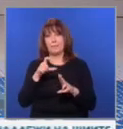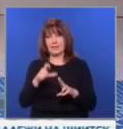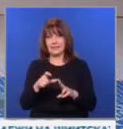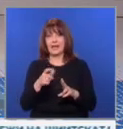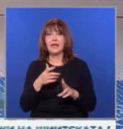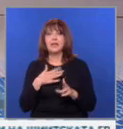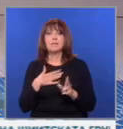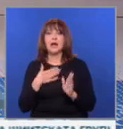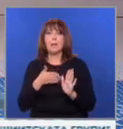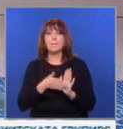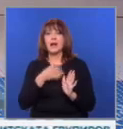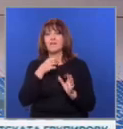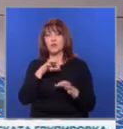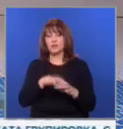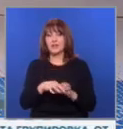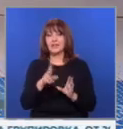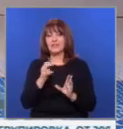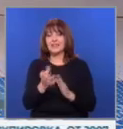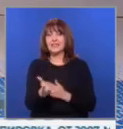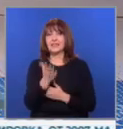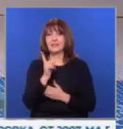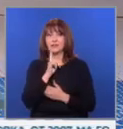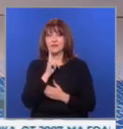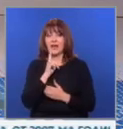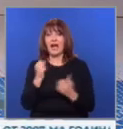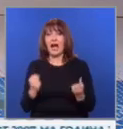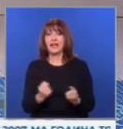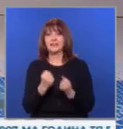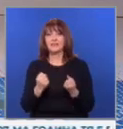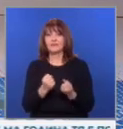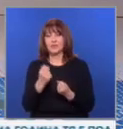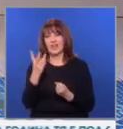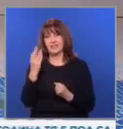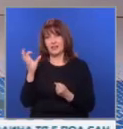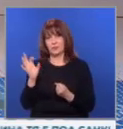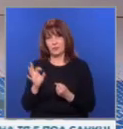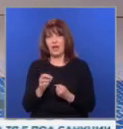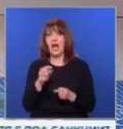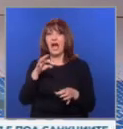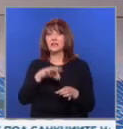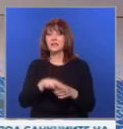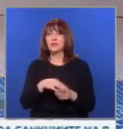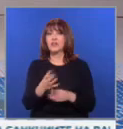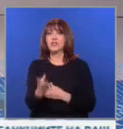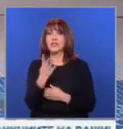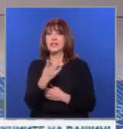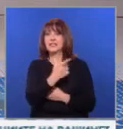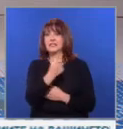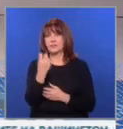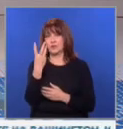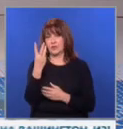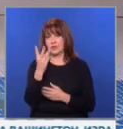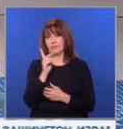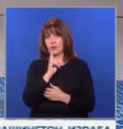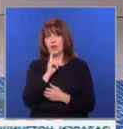имаха над 20 хиляди души, а избирателната активност е под 30%. За Юнузов са гласували 4703